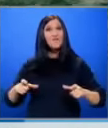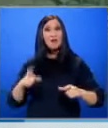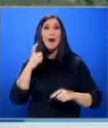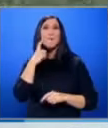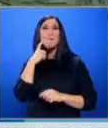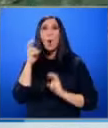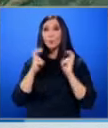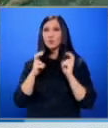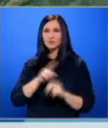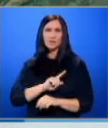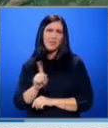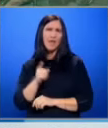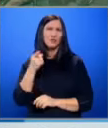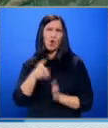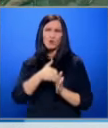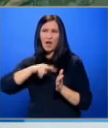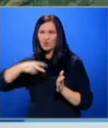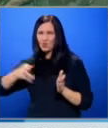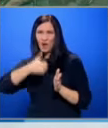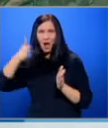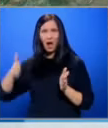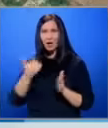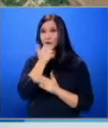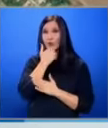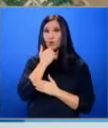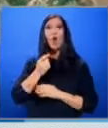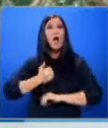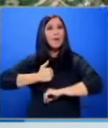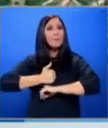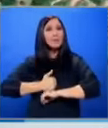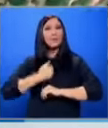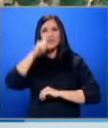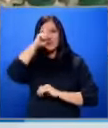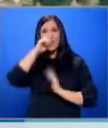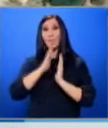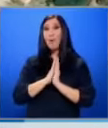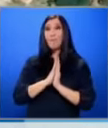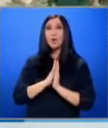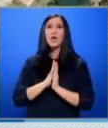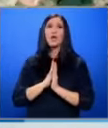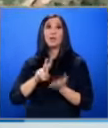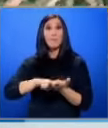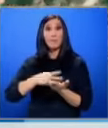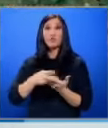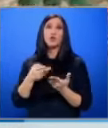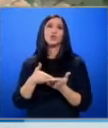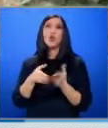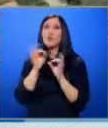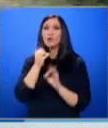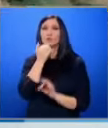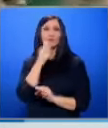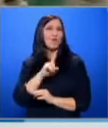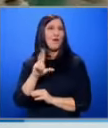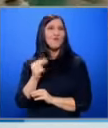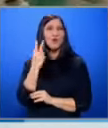производство? Не, не Той е на другия край на селото Кметицата ме помоли да му преведа, защото никой не говори английски в селото